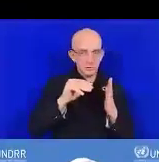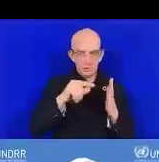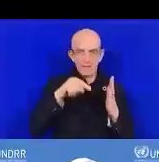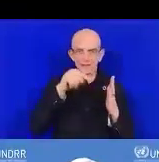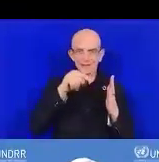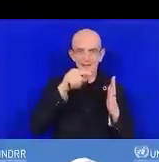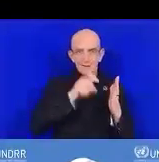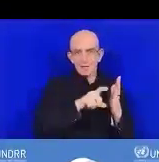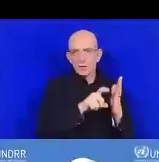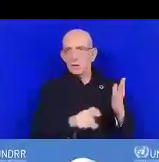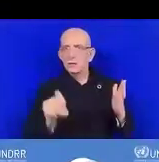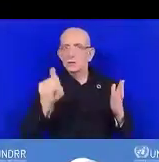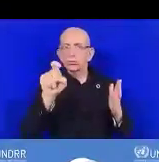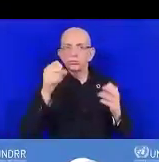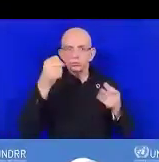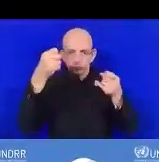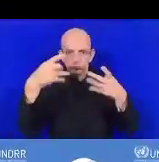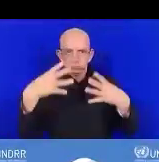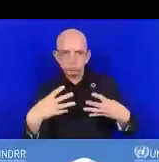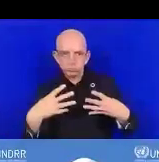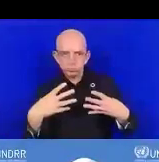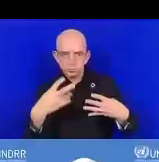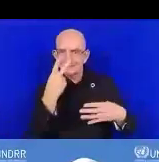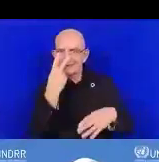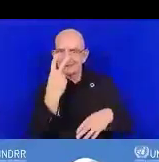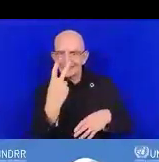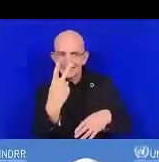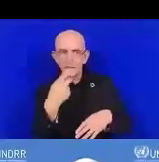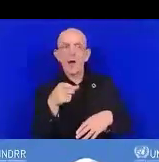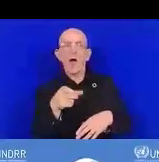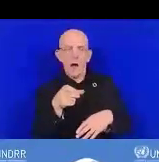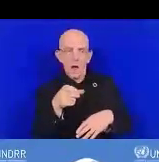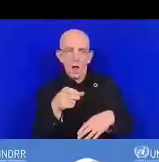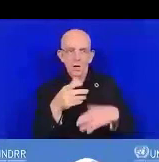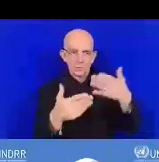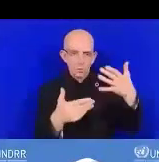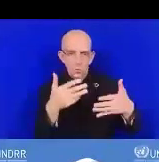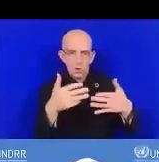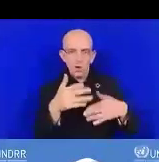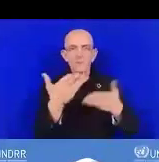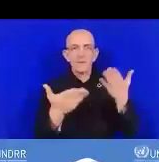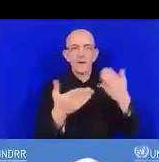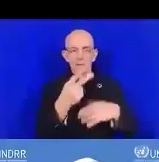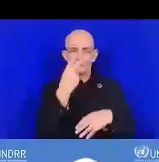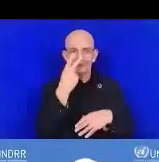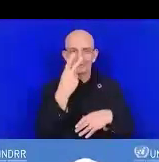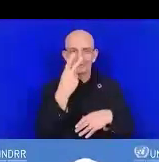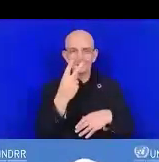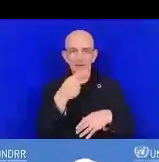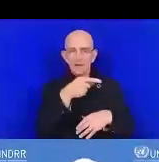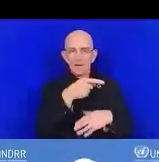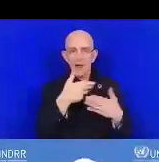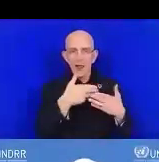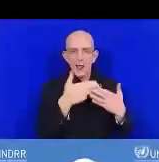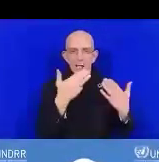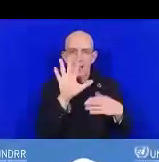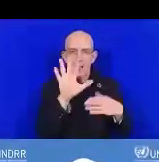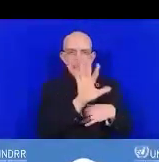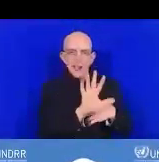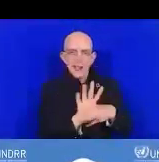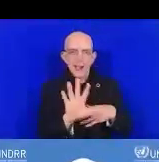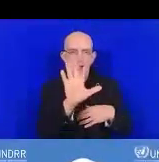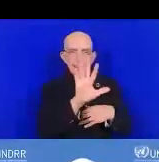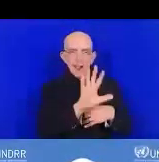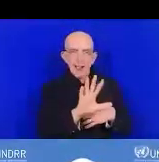résultats et voir la note. Ici, la zone grise est le score maximum possible.